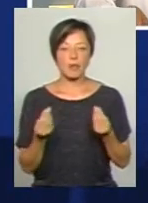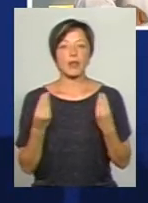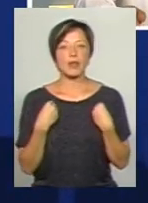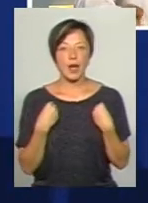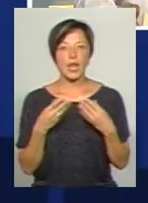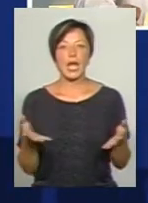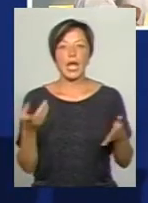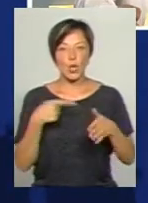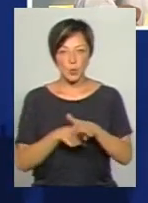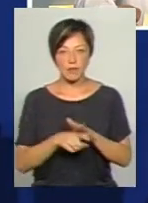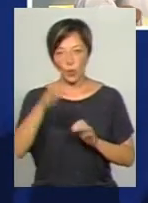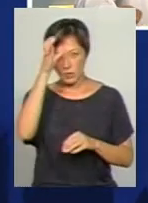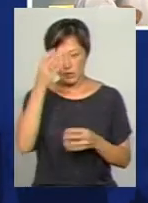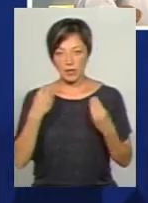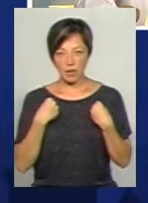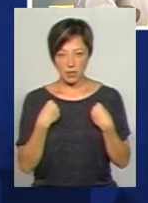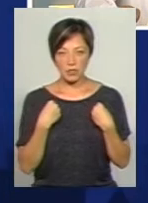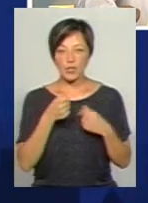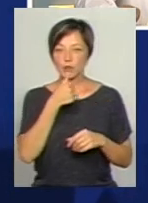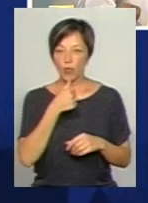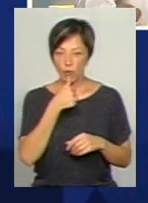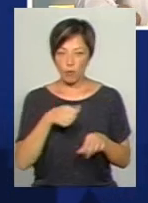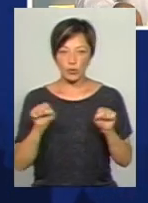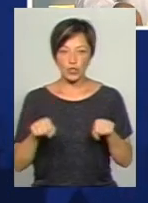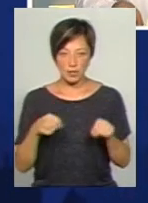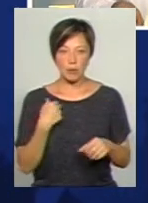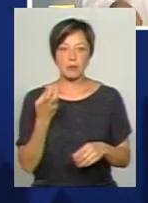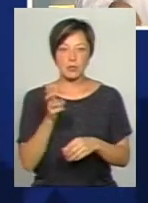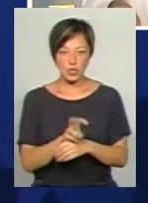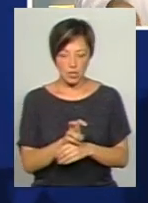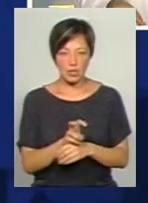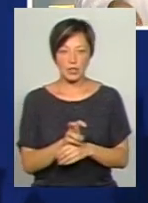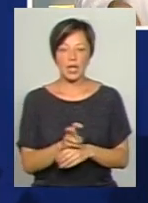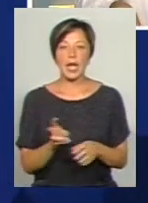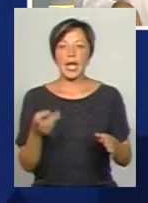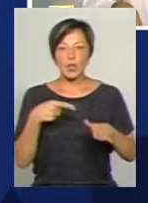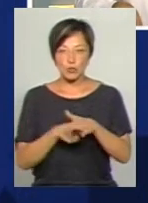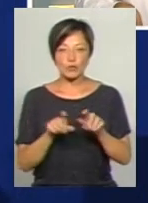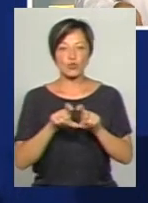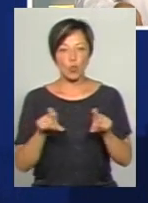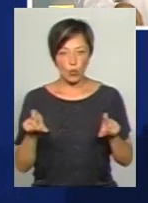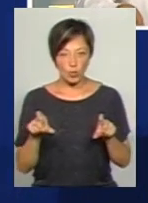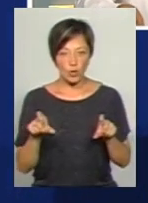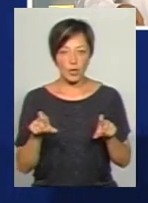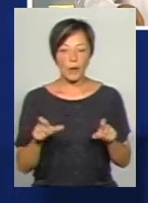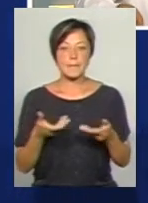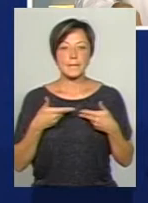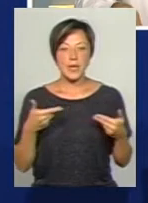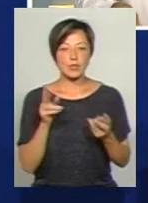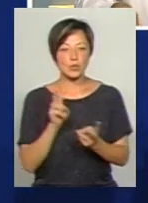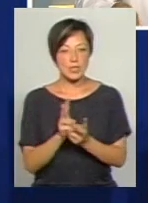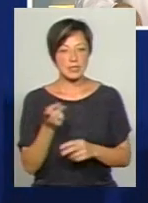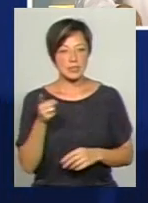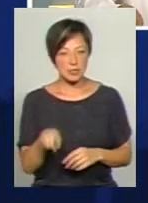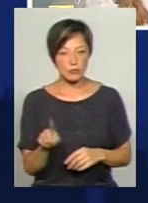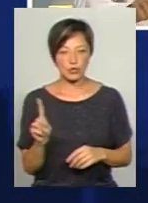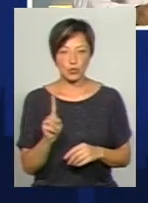інклюзивну освіту, що нам дали спробу, можливість. Ми пішли в інклюзивну школу. Ми столкнулися з